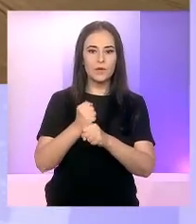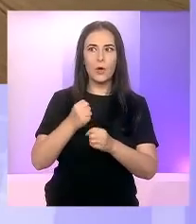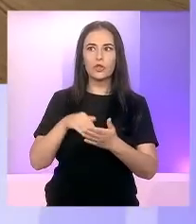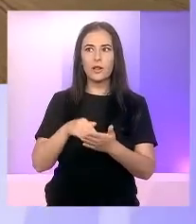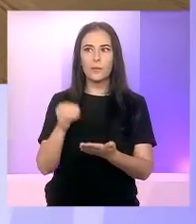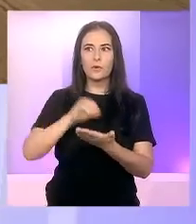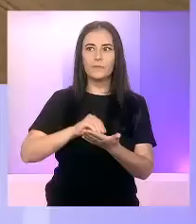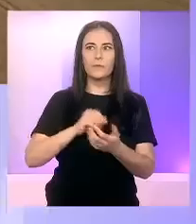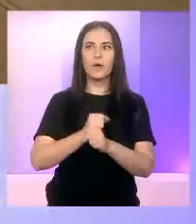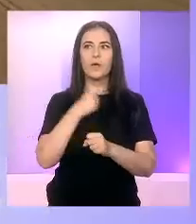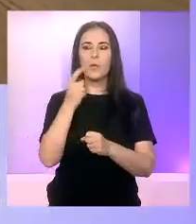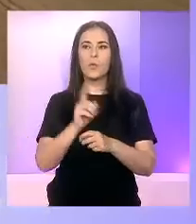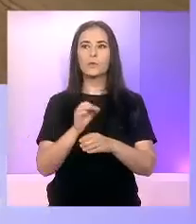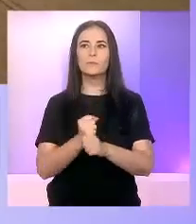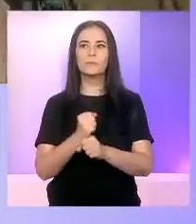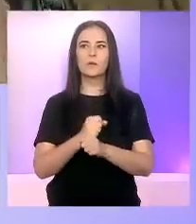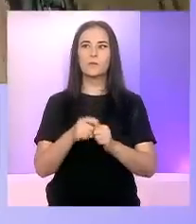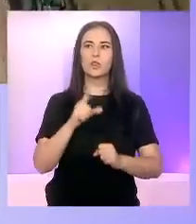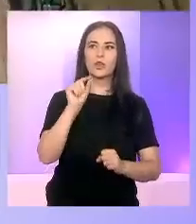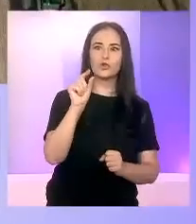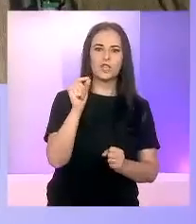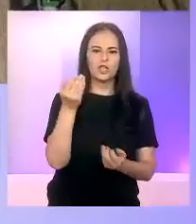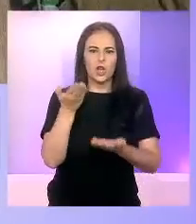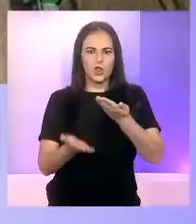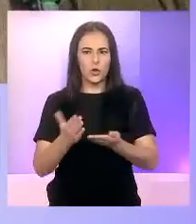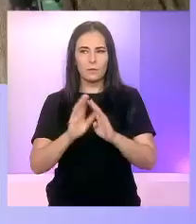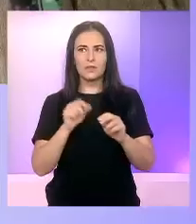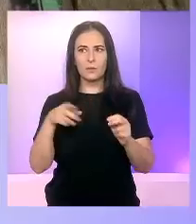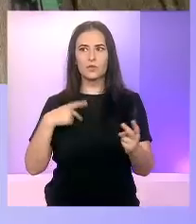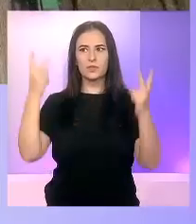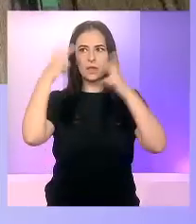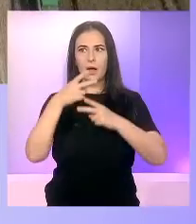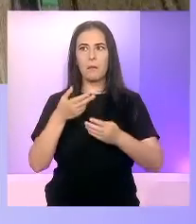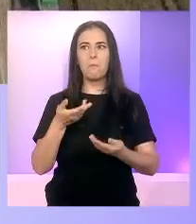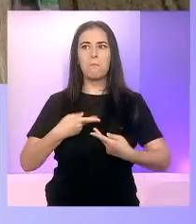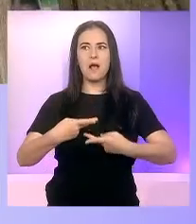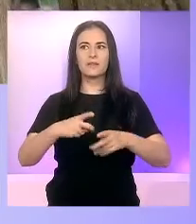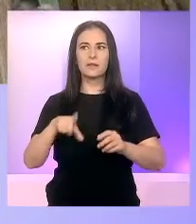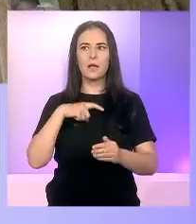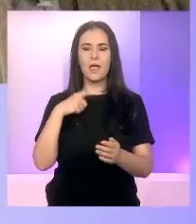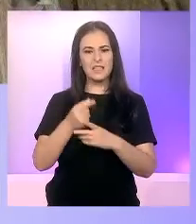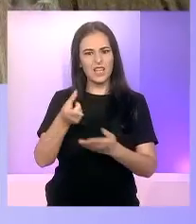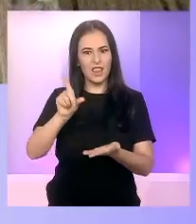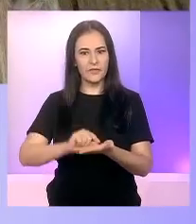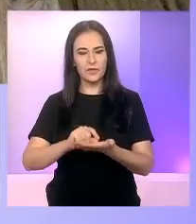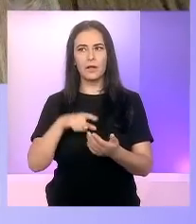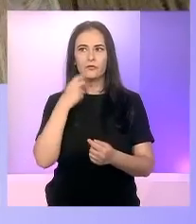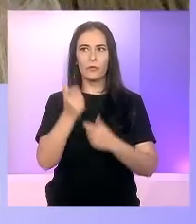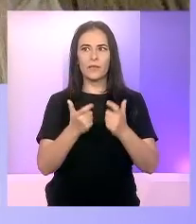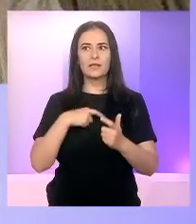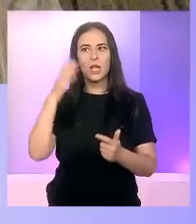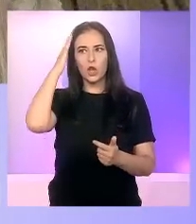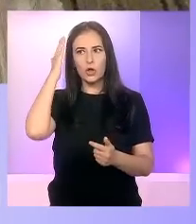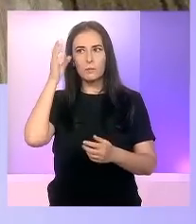Asta nu înseamnă că trebuie să facem o devălmășie și o dezordine într final. Înțelegem că marfa ucraineană este ieftină, înțelegem că este